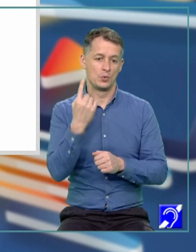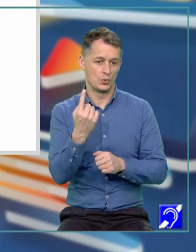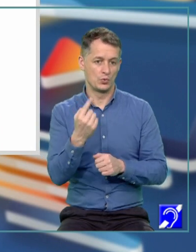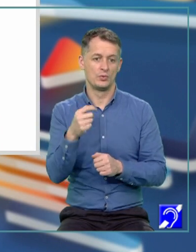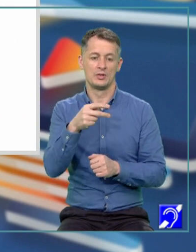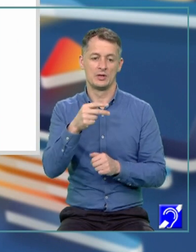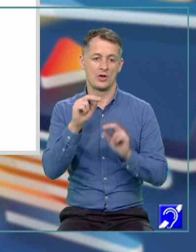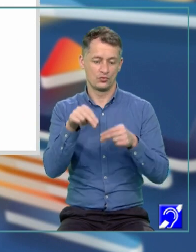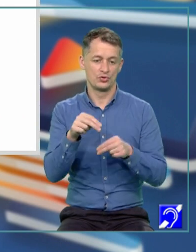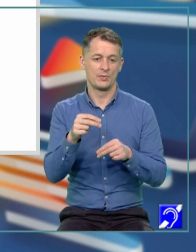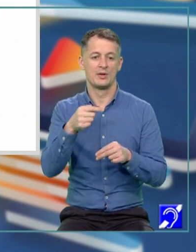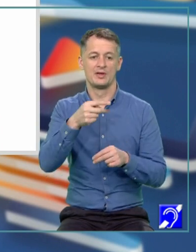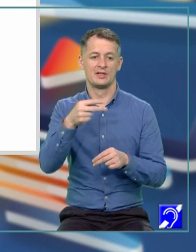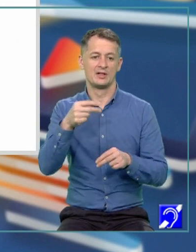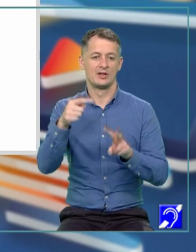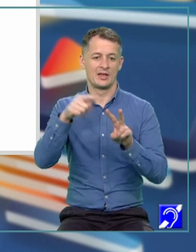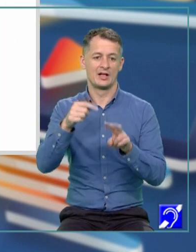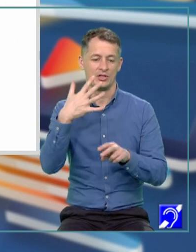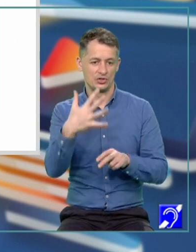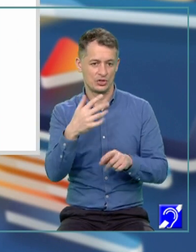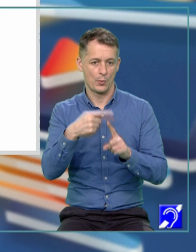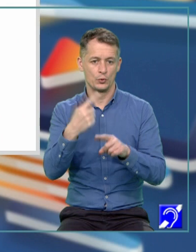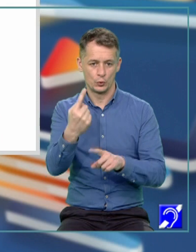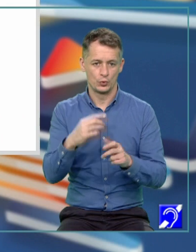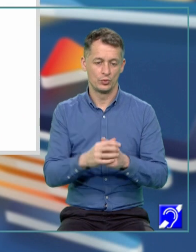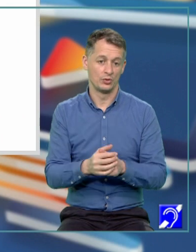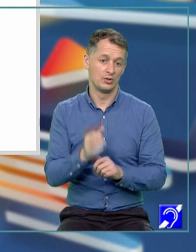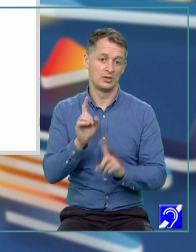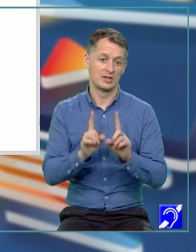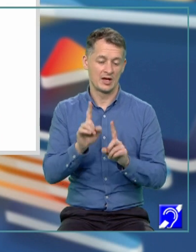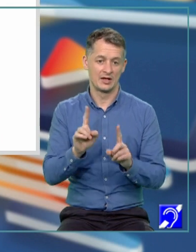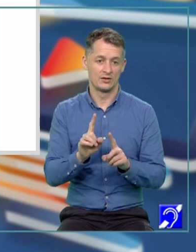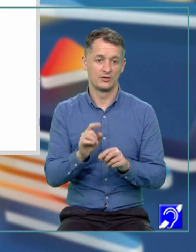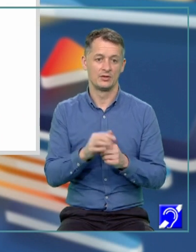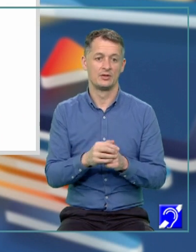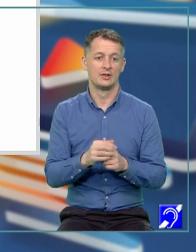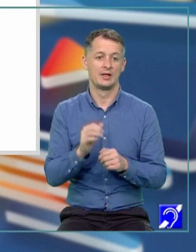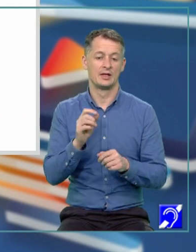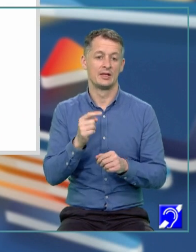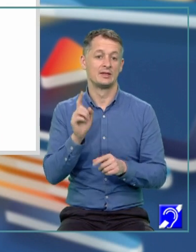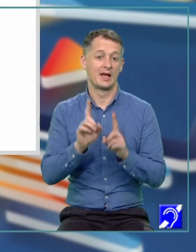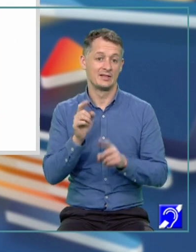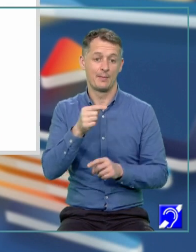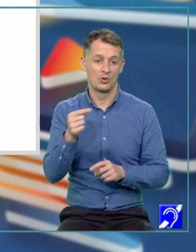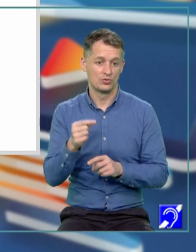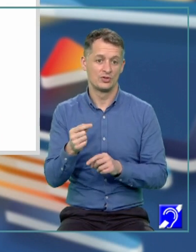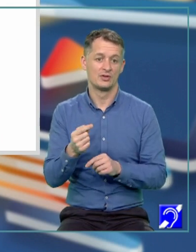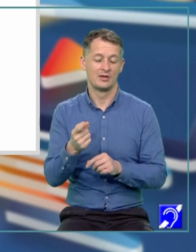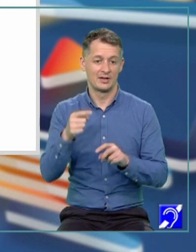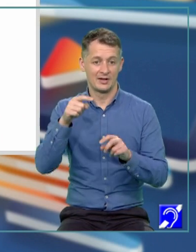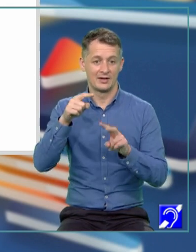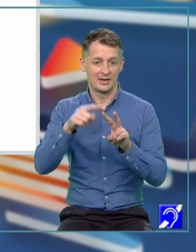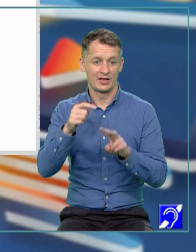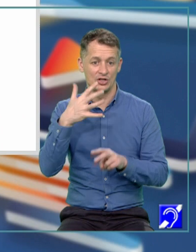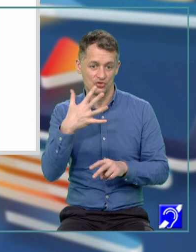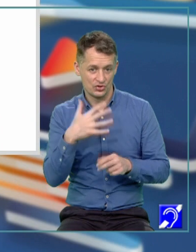egal cu radical din 5 plus 1. Iar dacă X minus 1 este minus radical din 5, obținem